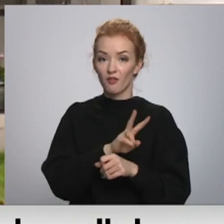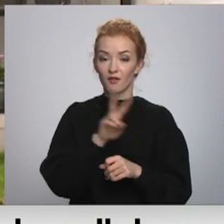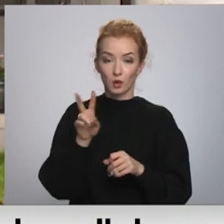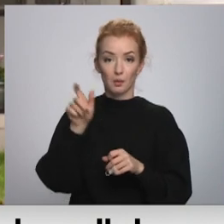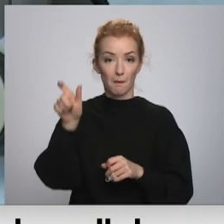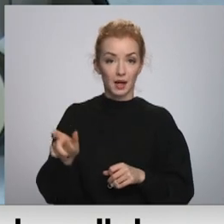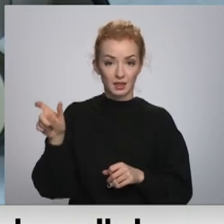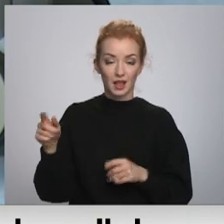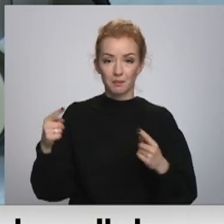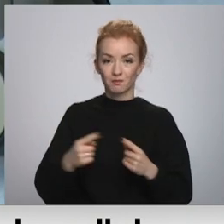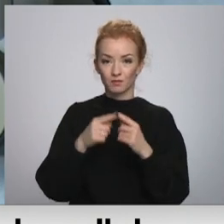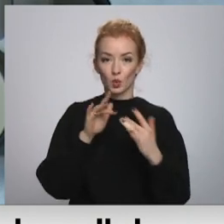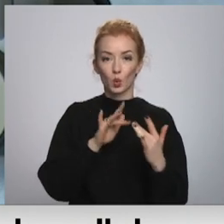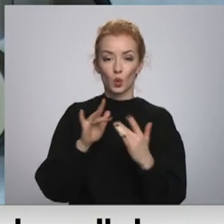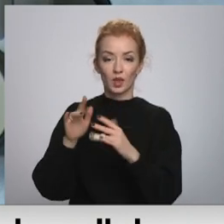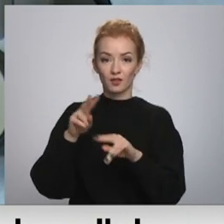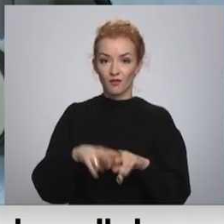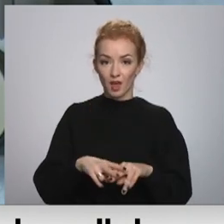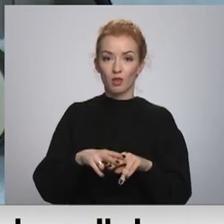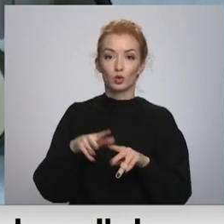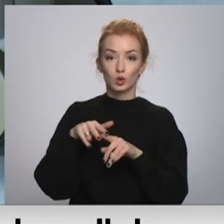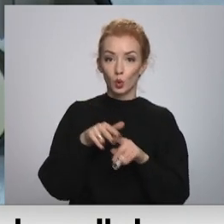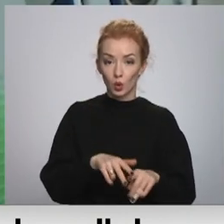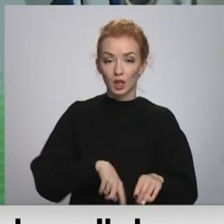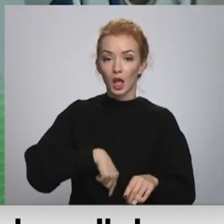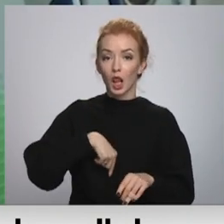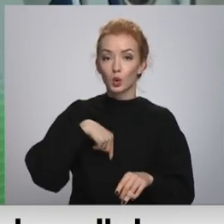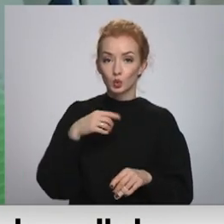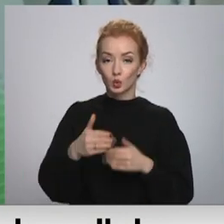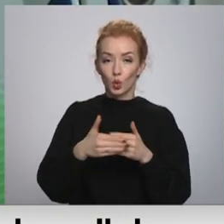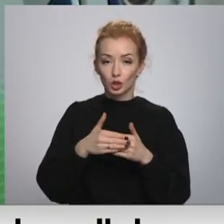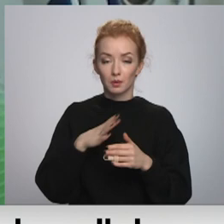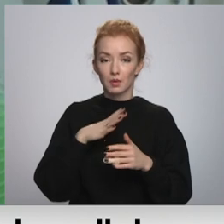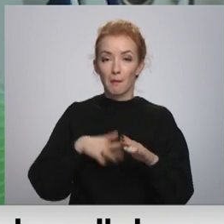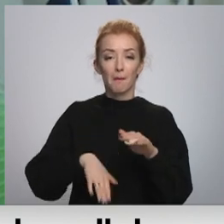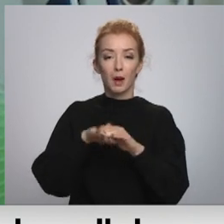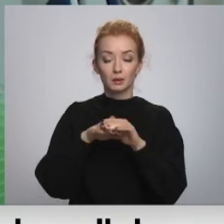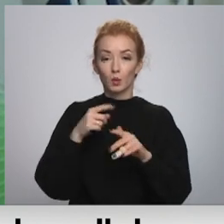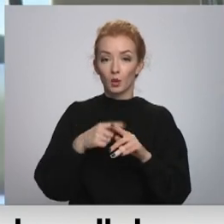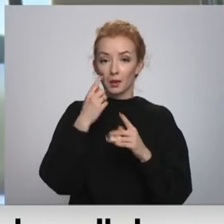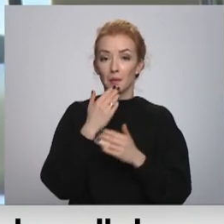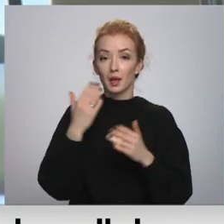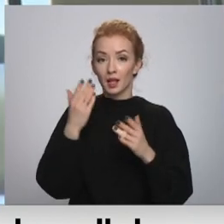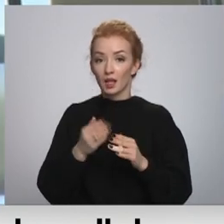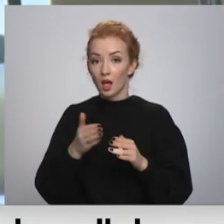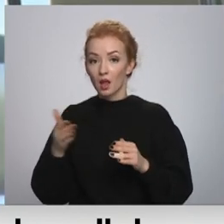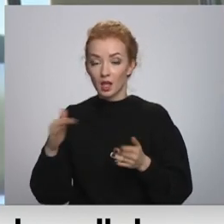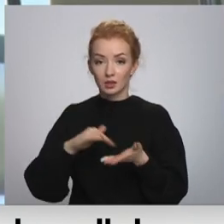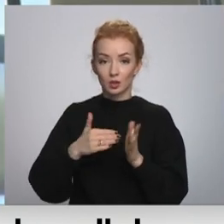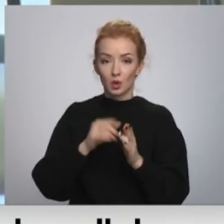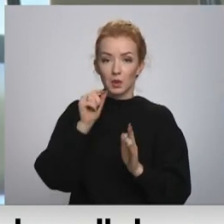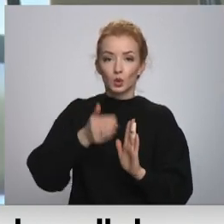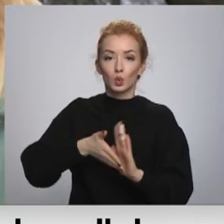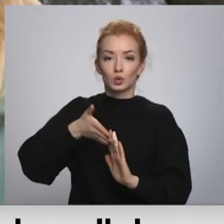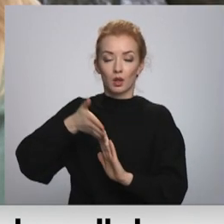pacientiem domāto gultas vieta noslodza, ilgstoši bijusi tuvu maksimumam. Un vien pēdējās dienās situācija nedaudz